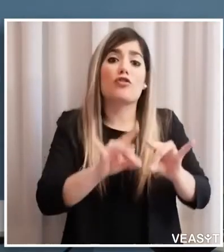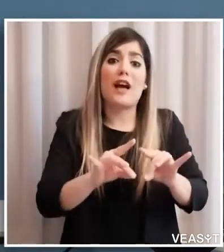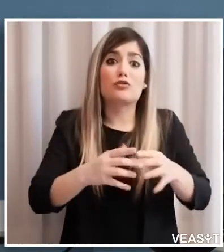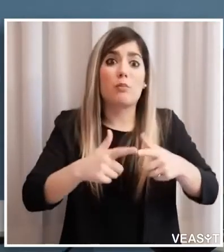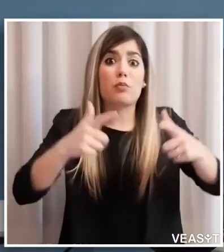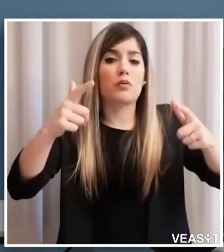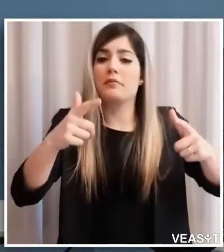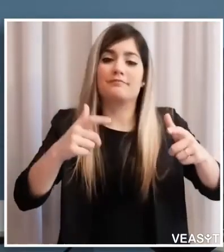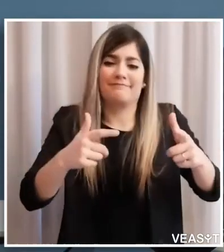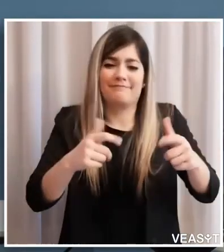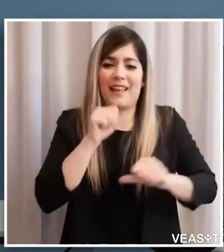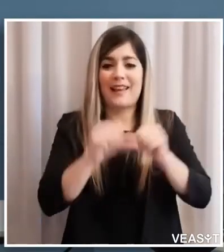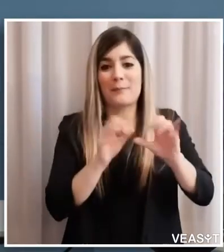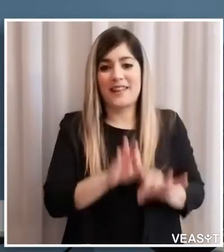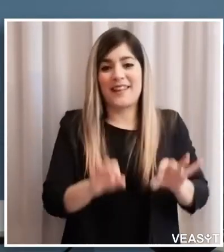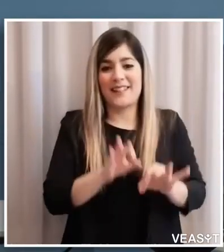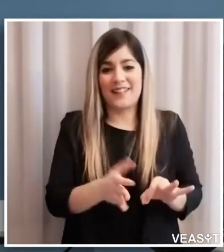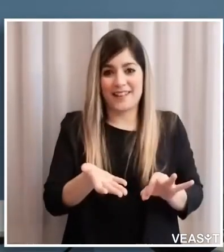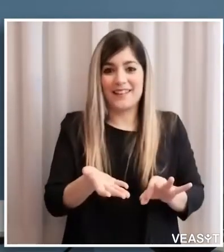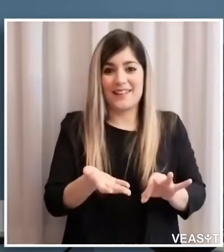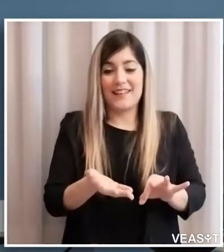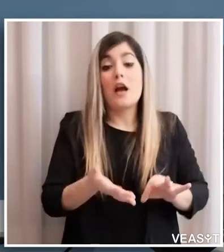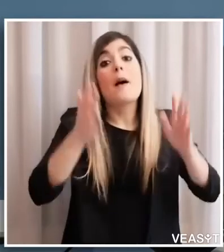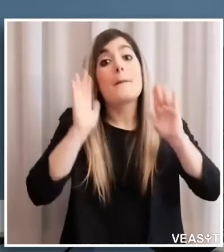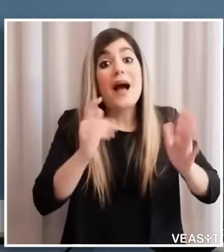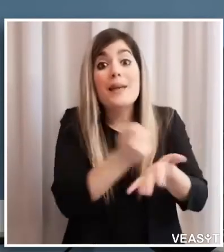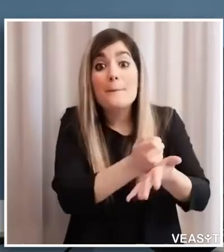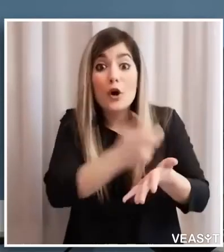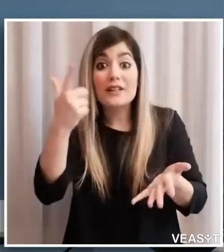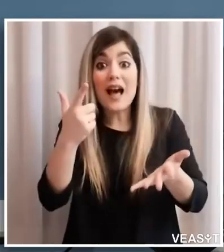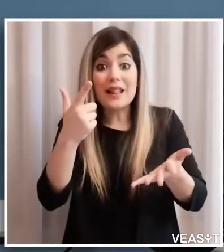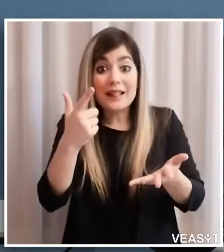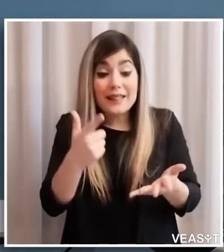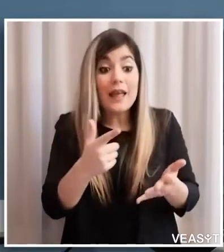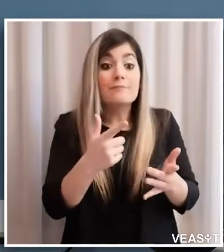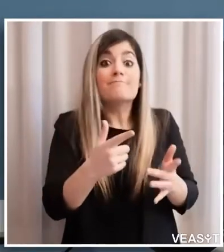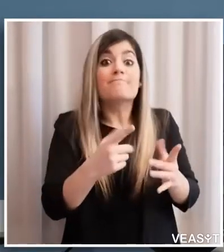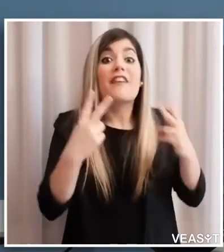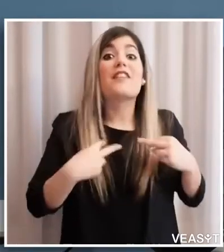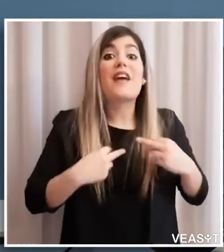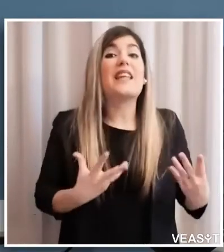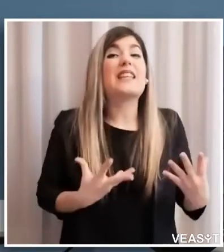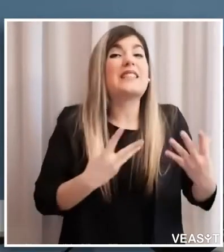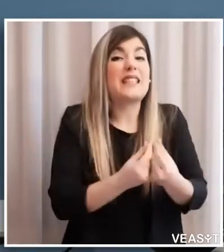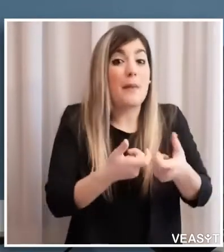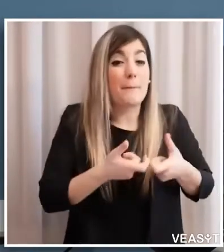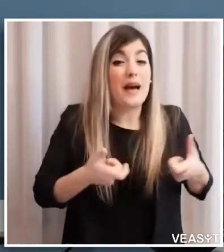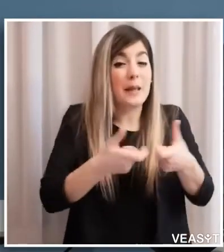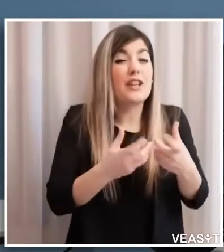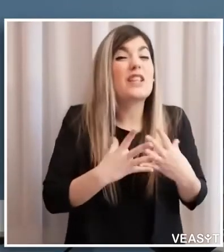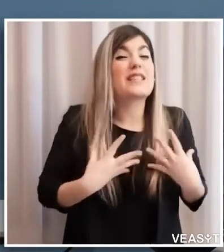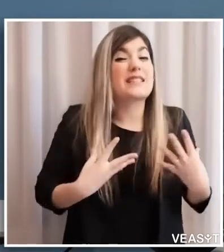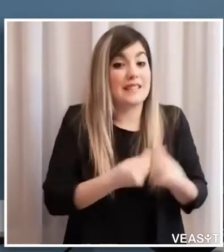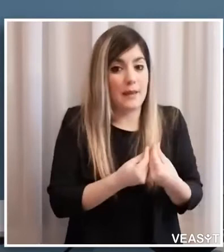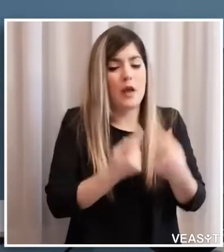importante è che si tratti di persone che convivono nello stesso appartamento questi sì possono anche uscire assieme perché ovviamente